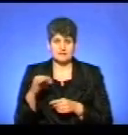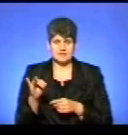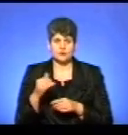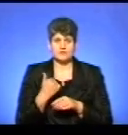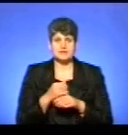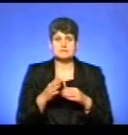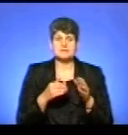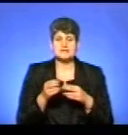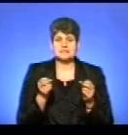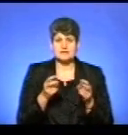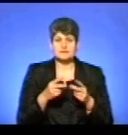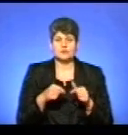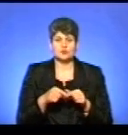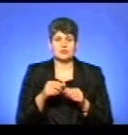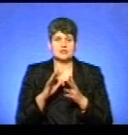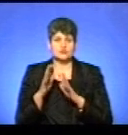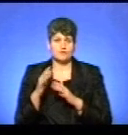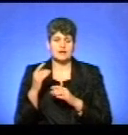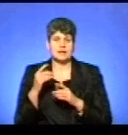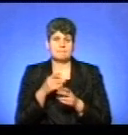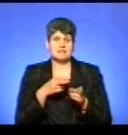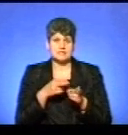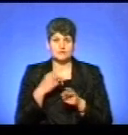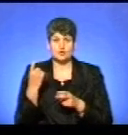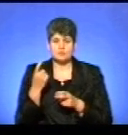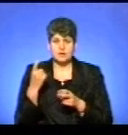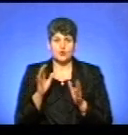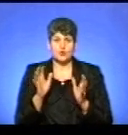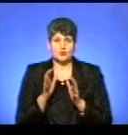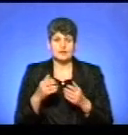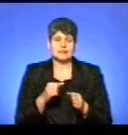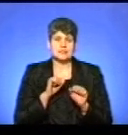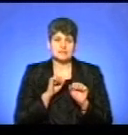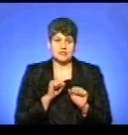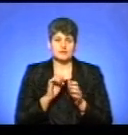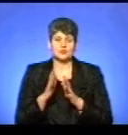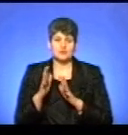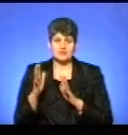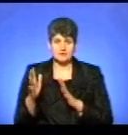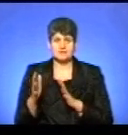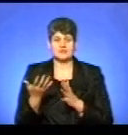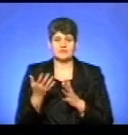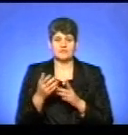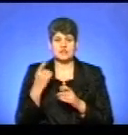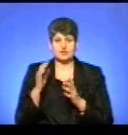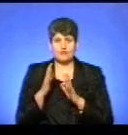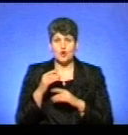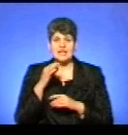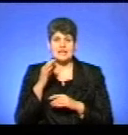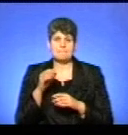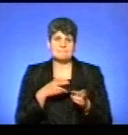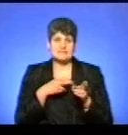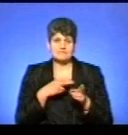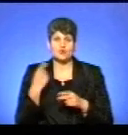головний спеціаліст відділу лісового та масливського господарства охорони захисту лісів Тернопільського обласного управління лісового та масливського господарства.